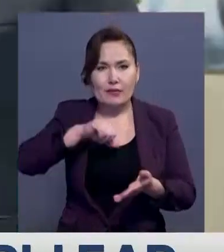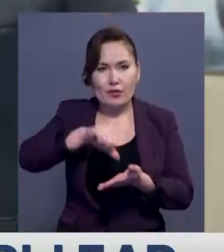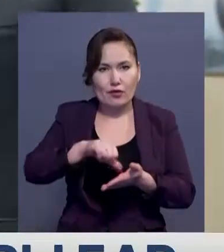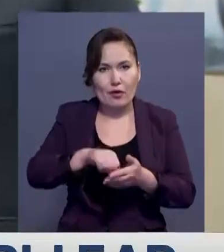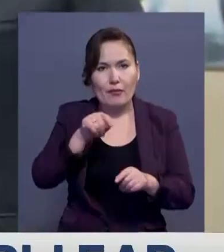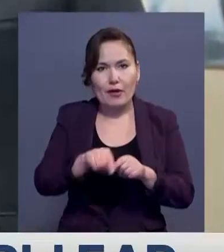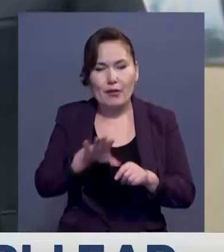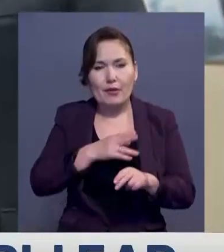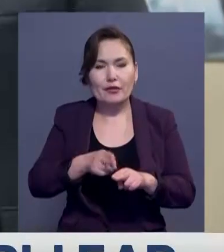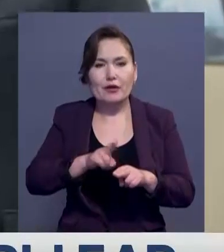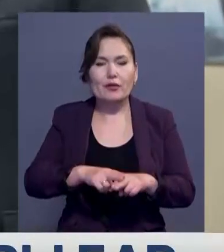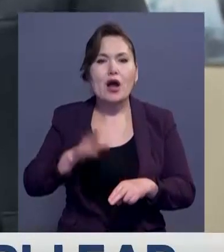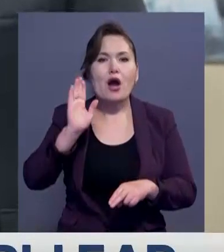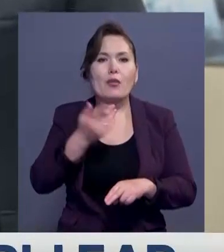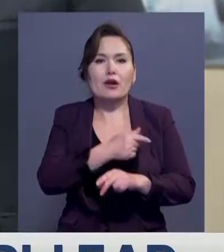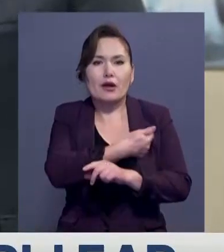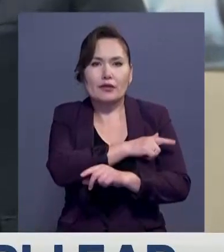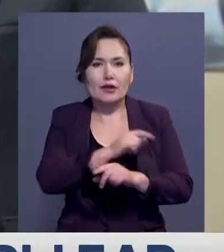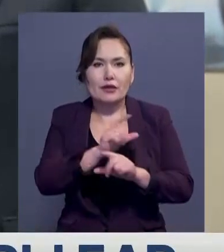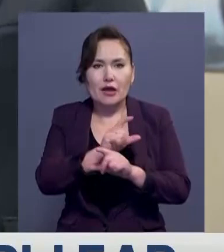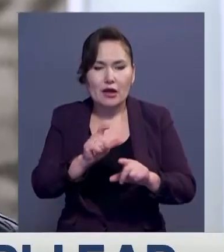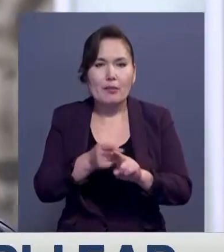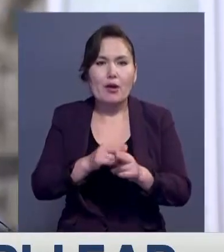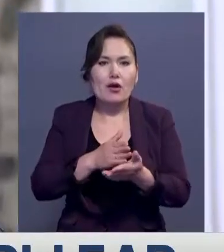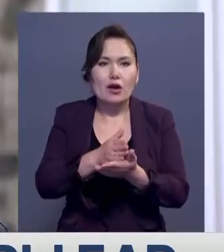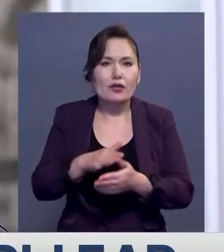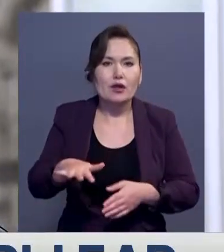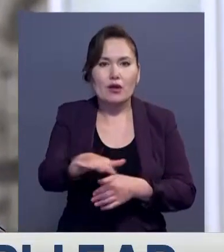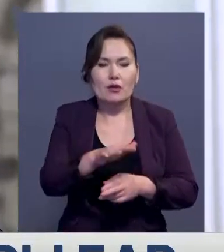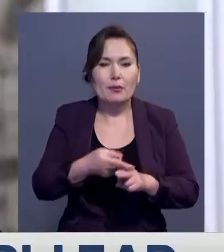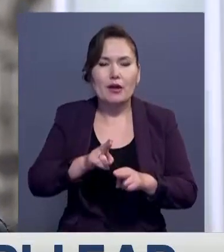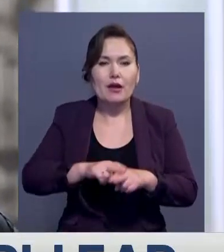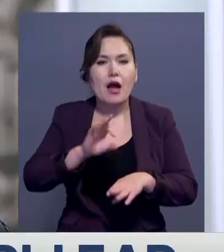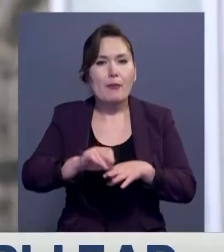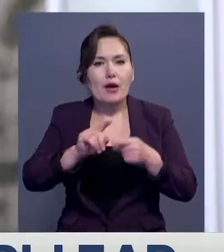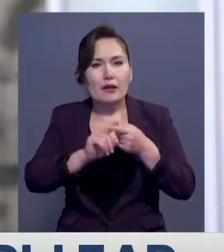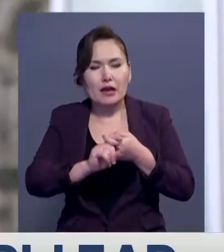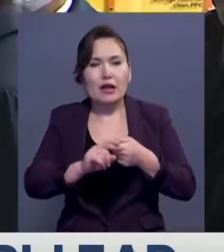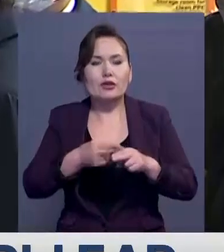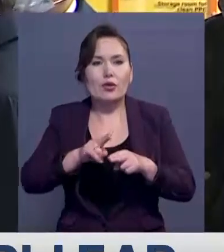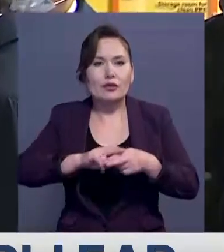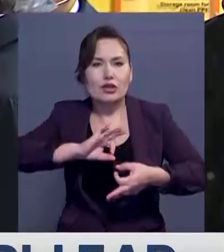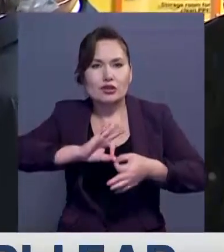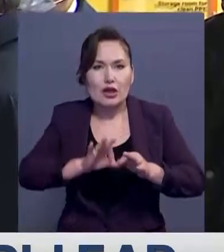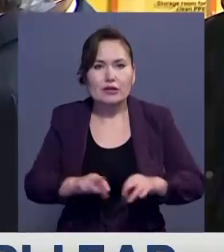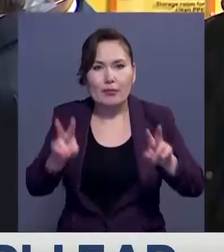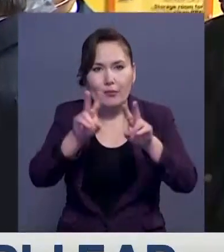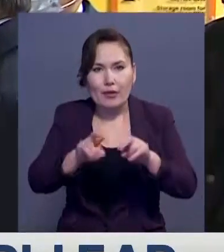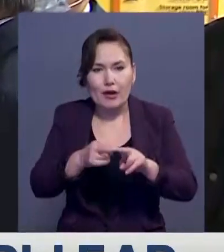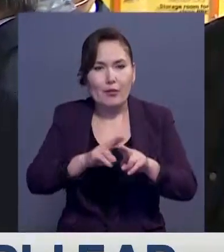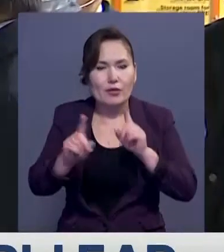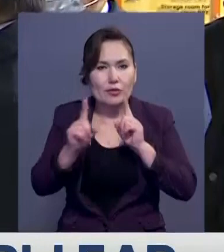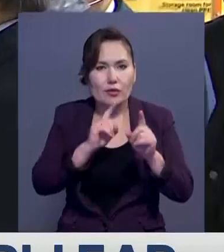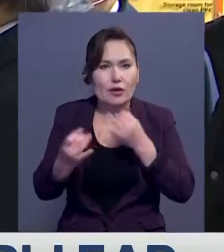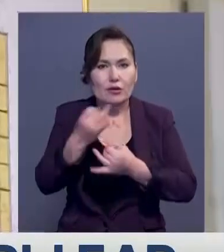Үкмет башшысы модулдік жұқпал аурулар ауруқанасына барып, өңірдегі сайынтарлық эпидемиологиялға қуалғарын алған кейгес